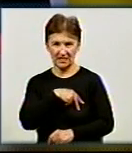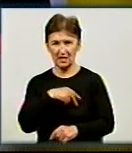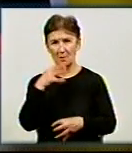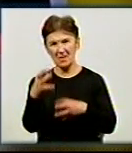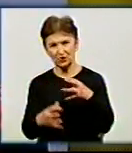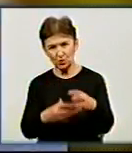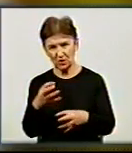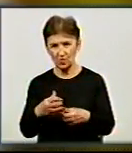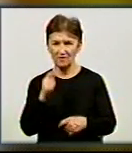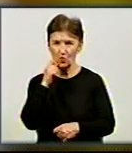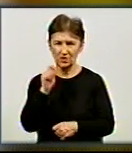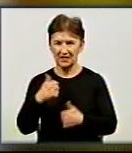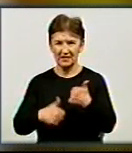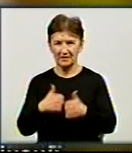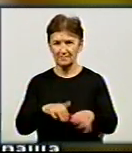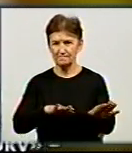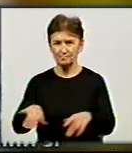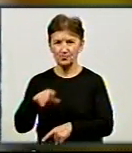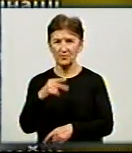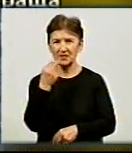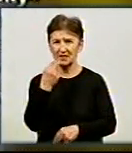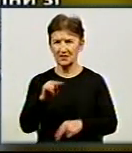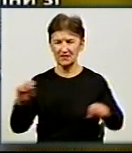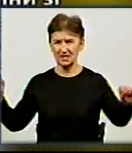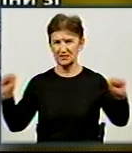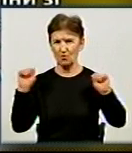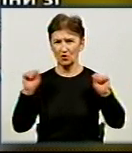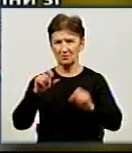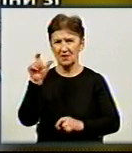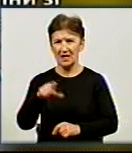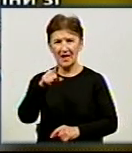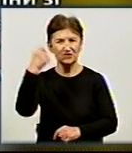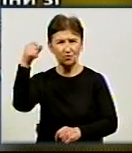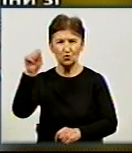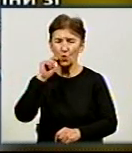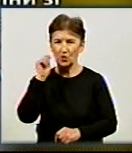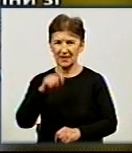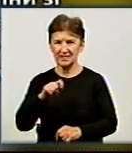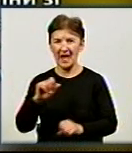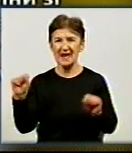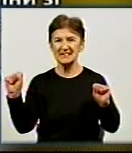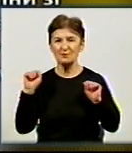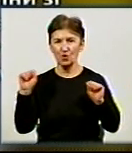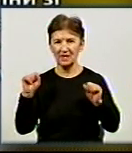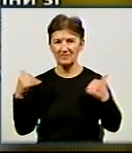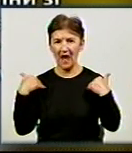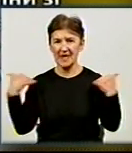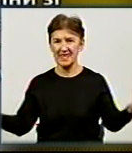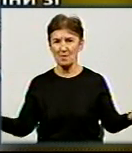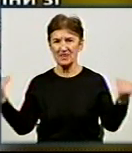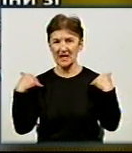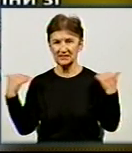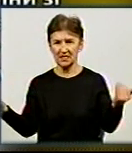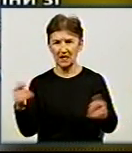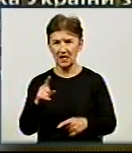всеукраїнських змагань. У номінації «Найкраща спортсменка року» чемпіонка України зі спортивної гімнастики, учасниця чемпіонату